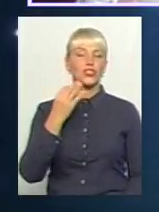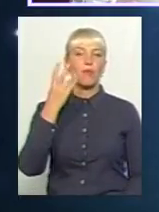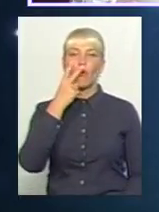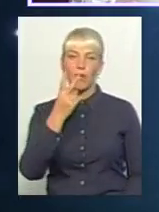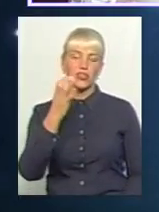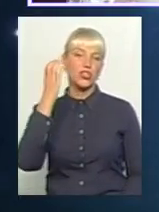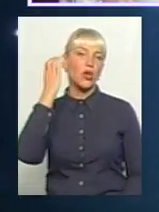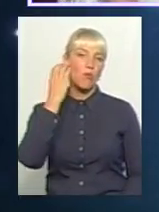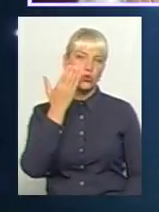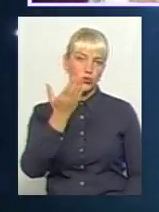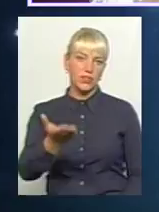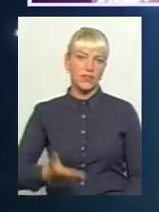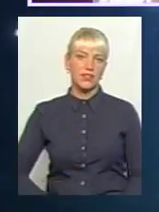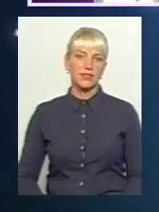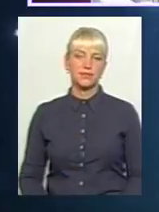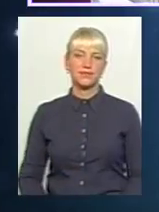почути їх.